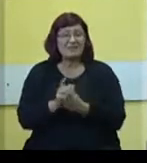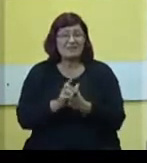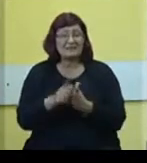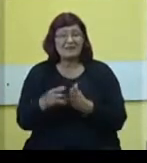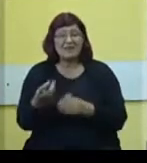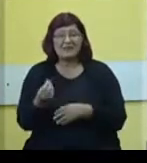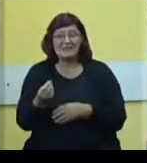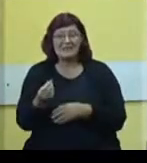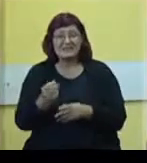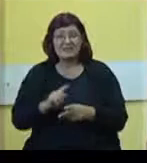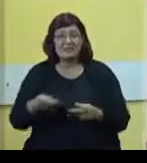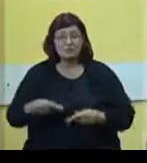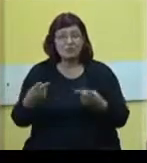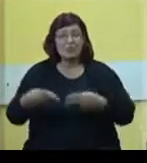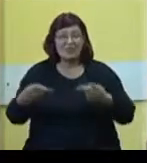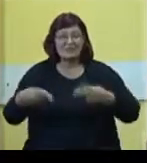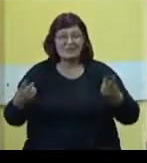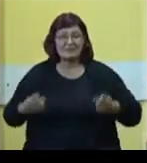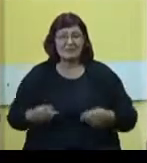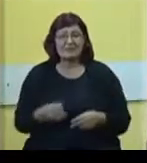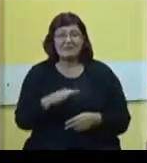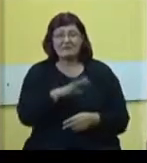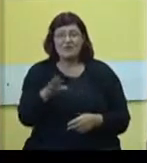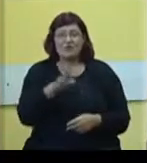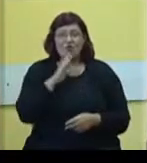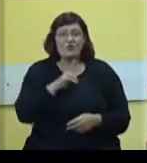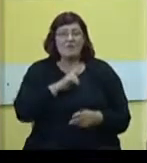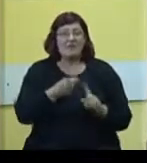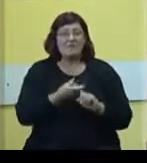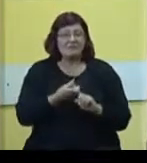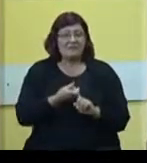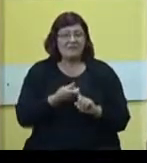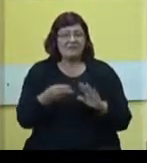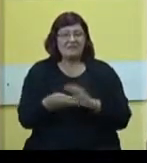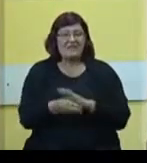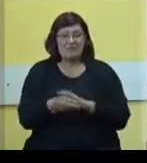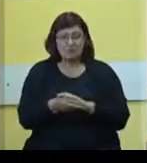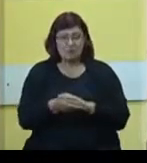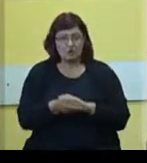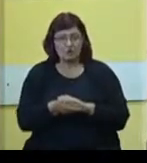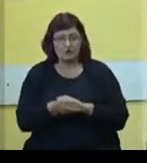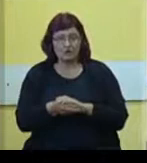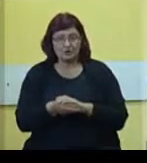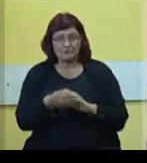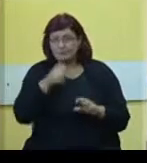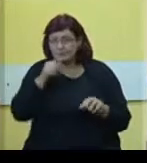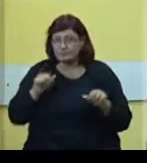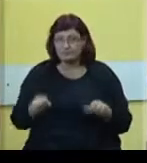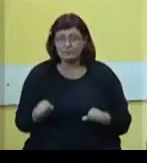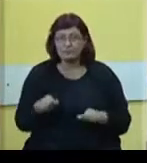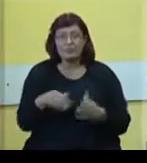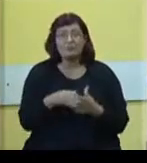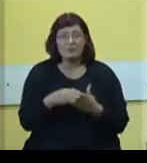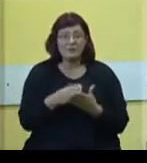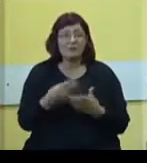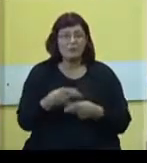tim sredstva ne su plasirane. Svakome ko i je, ali ima veze sa budžetom, sa vlasti, to treba da